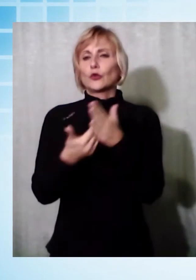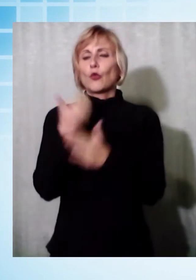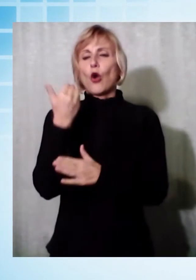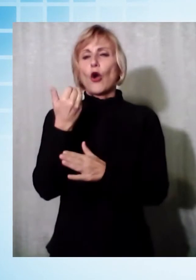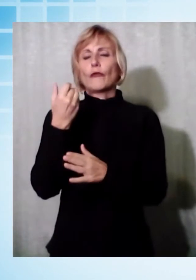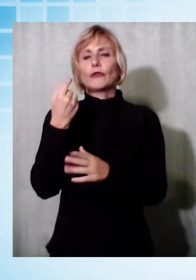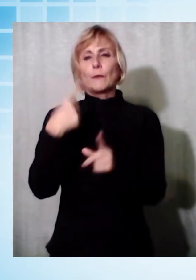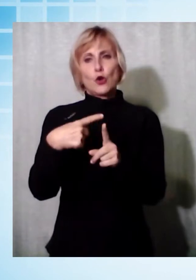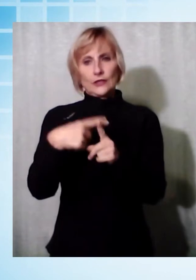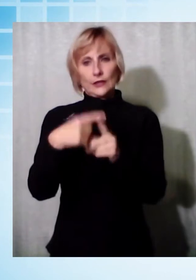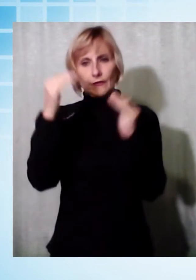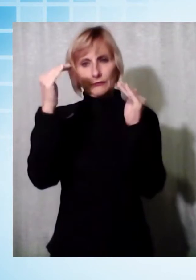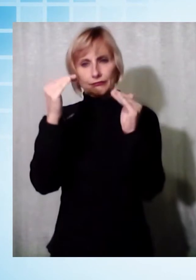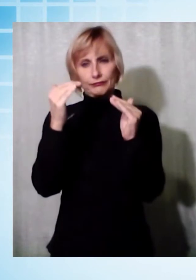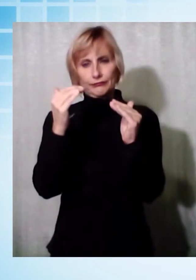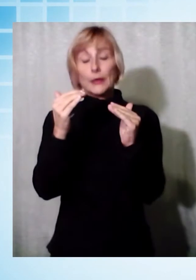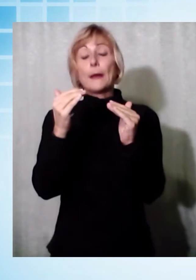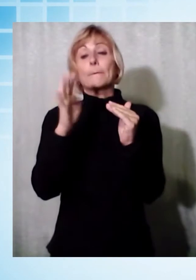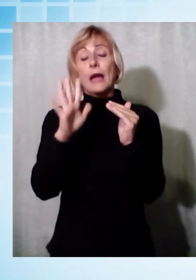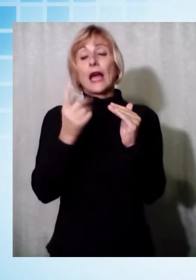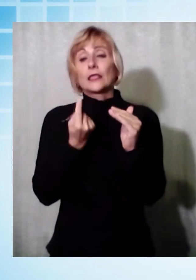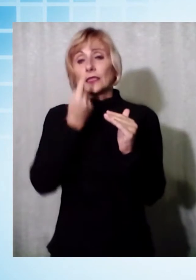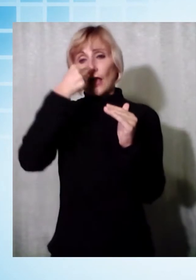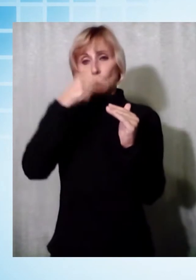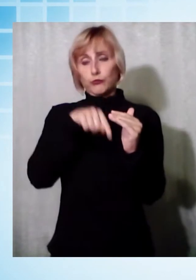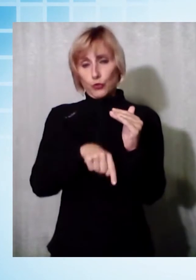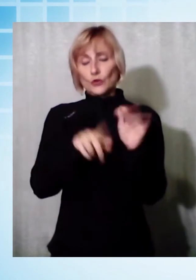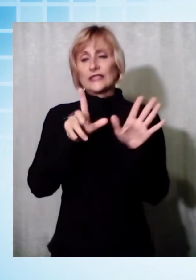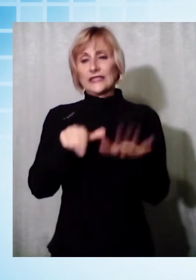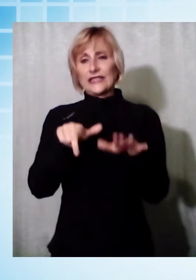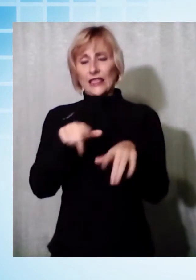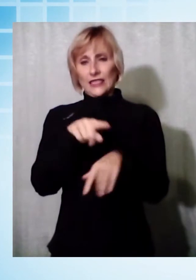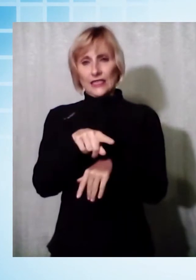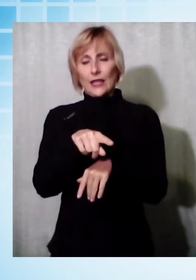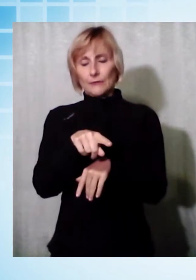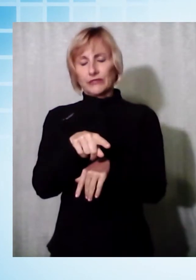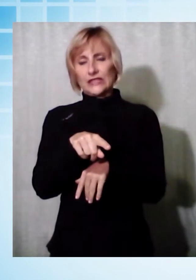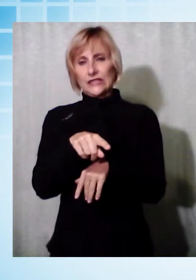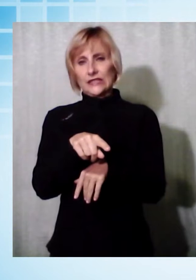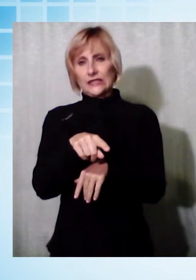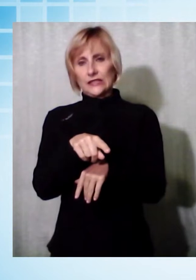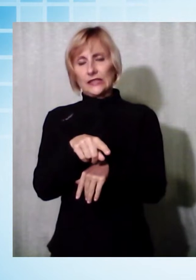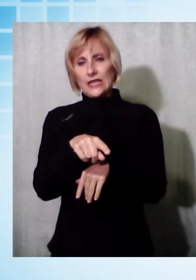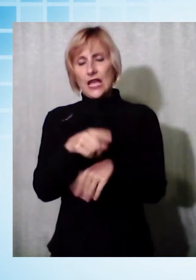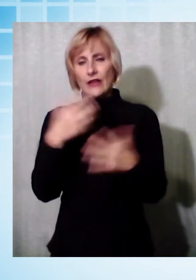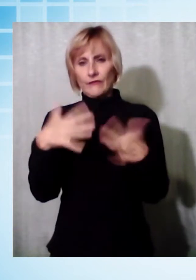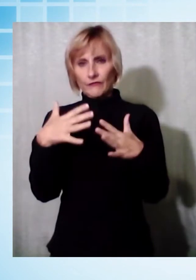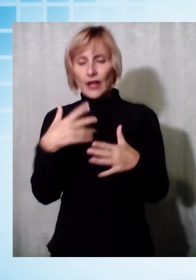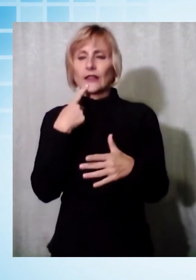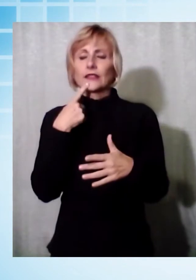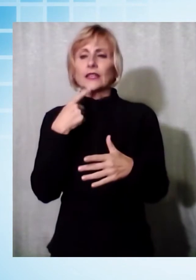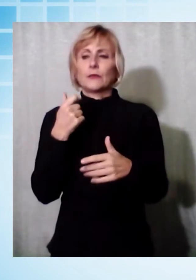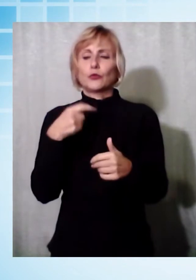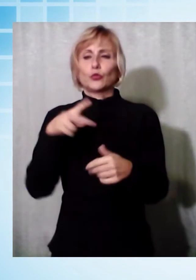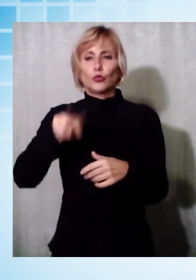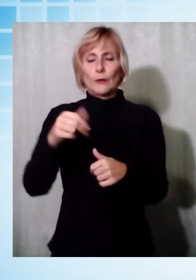discesa ma i tamponi effettuati, circa 7 mila sono la metà di quelli che sono stati effettuati il giorno precedente. Il tasso